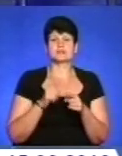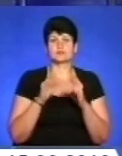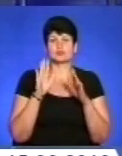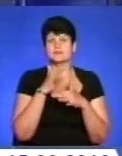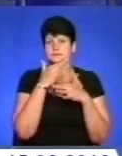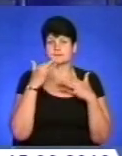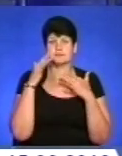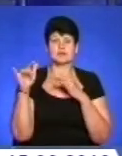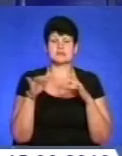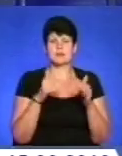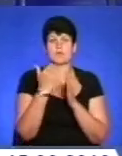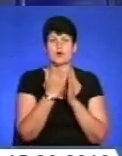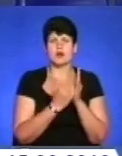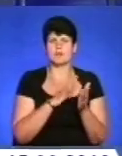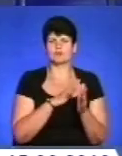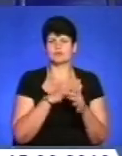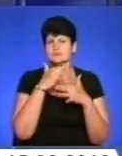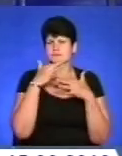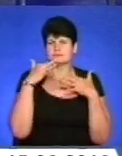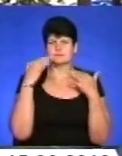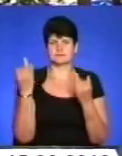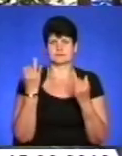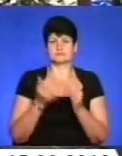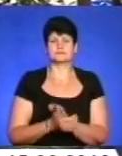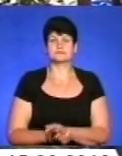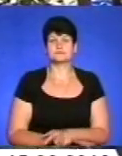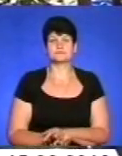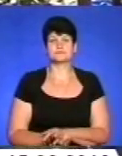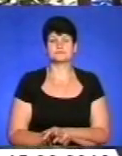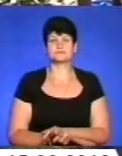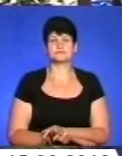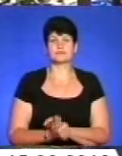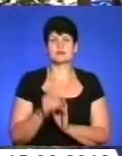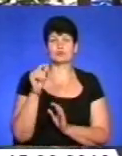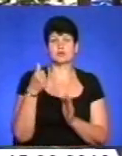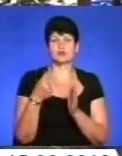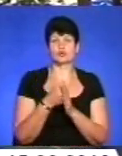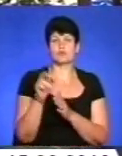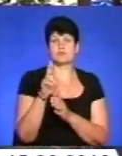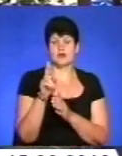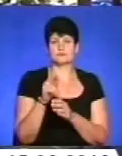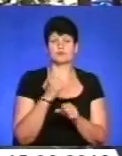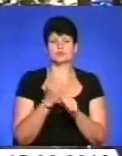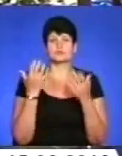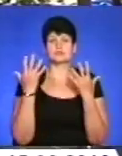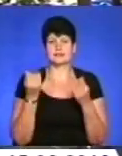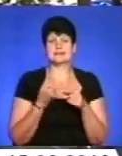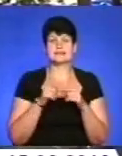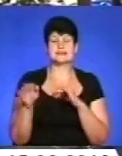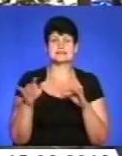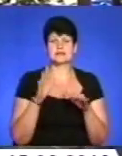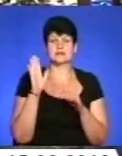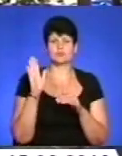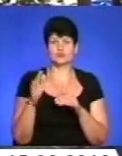ряд заходів, програма буде насичена та цікава. З понеділка по п'ятницю, тобто в будні дні, це заходи, які будуть